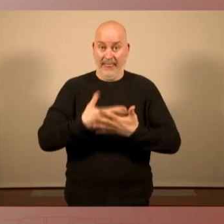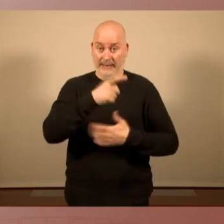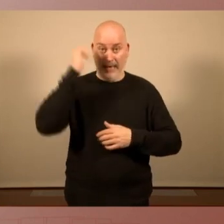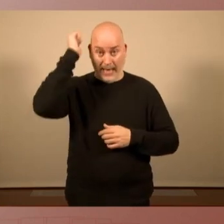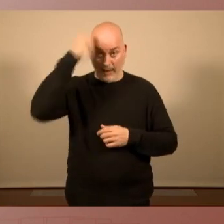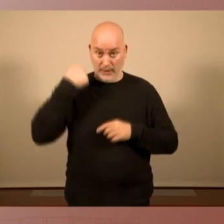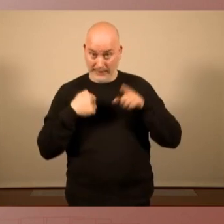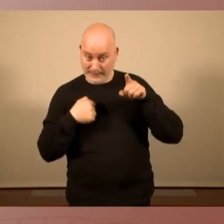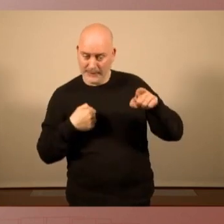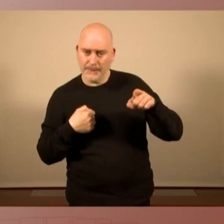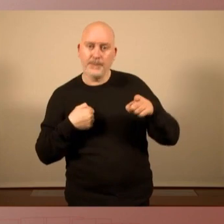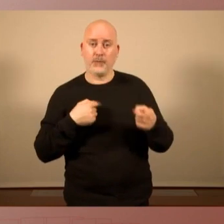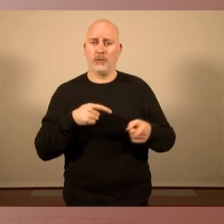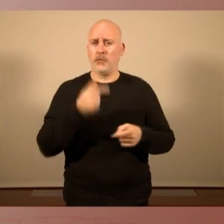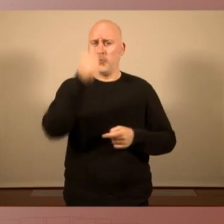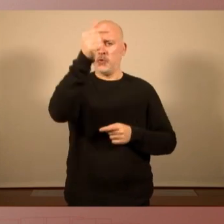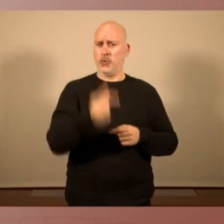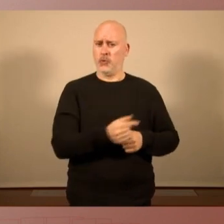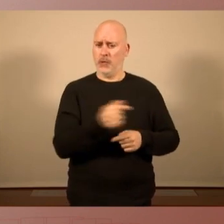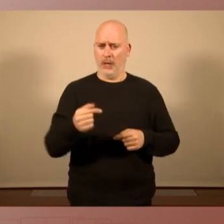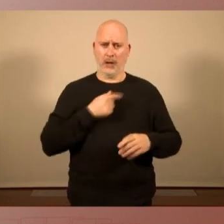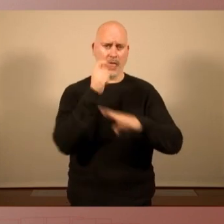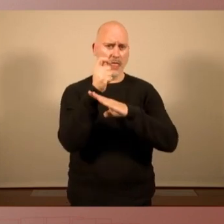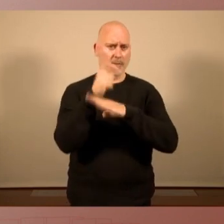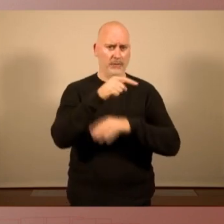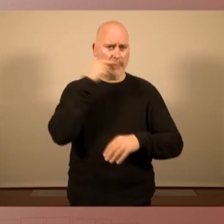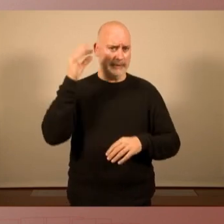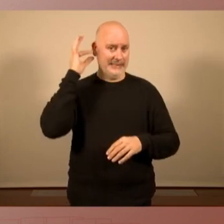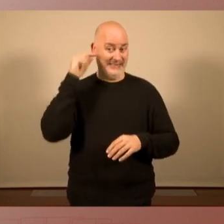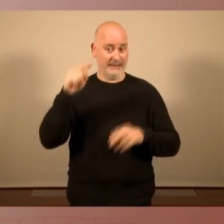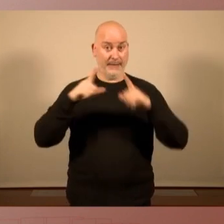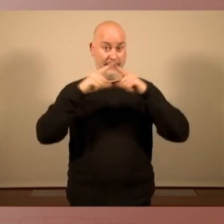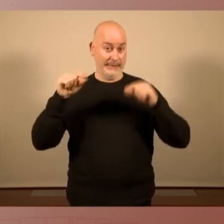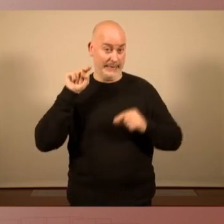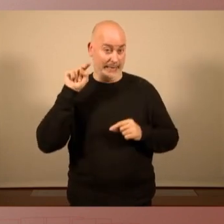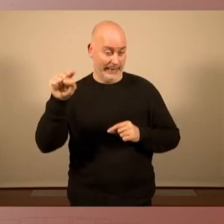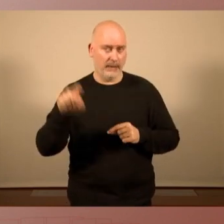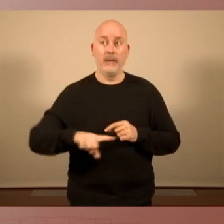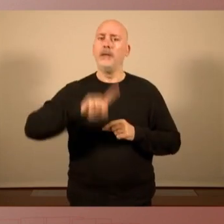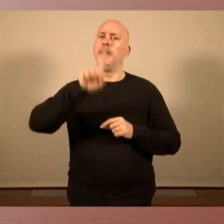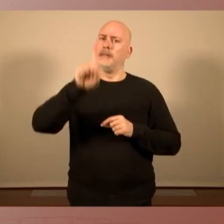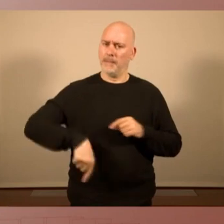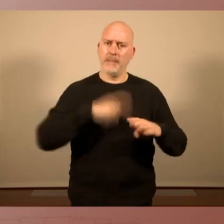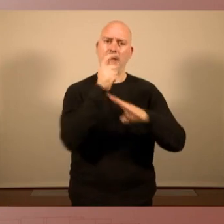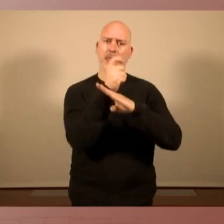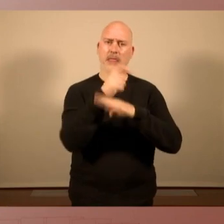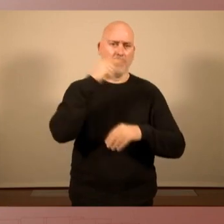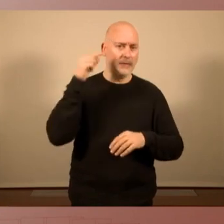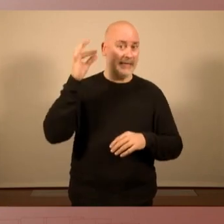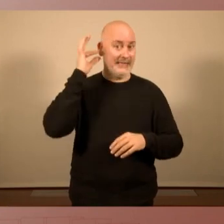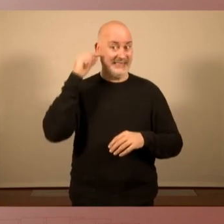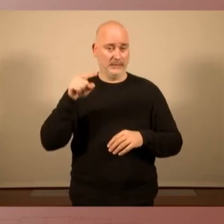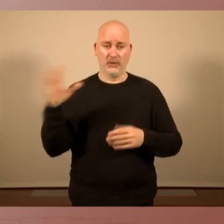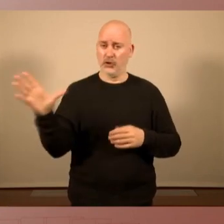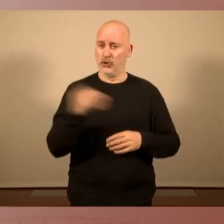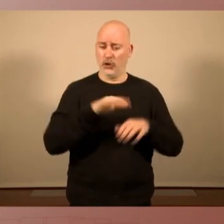el conjunt de diputats i diputades d'Esquerra Republicana, que el conjunt de diputats i diputades del Parlament